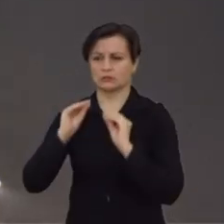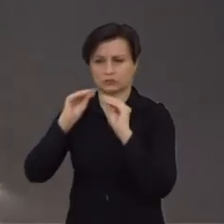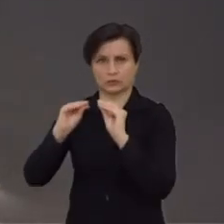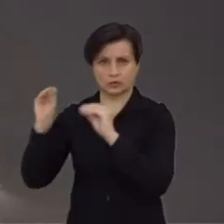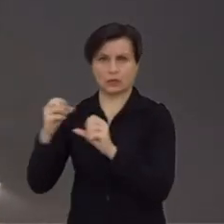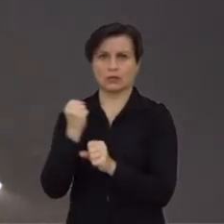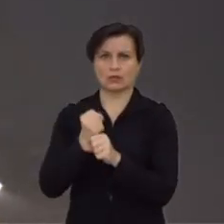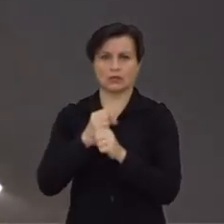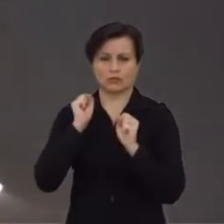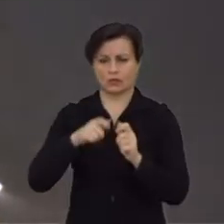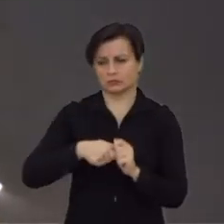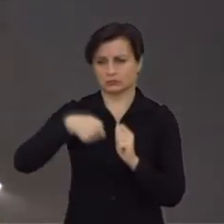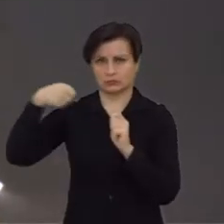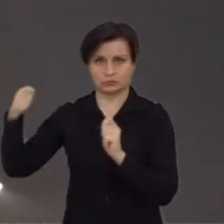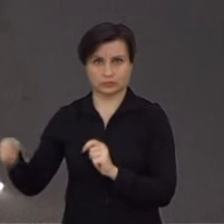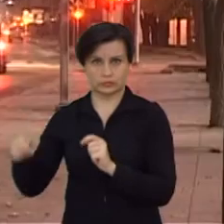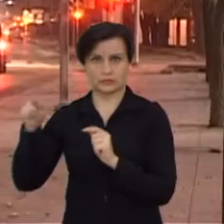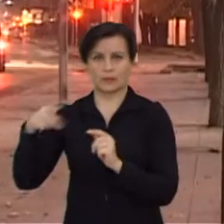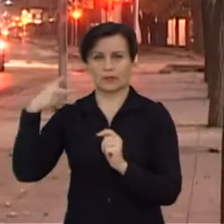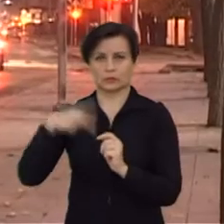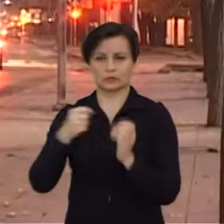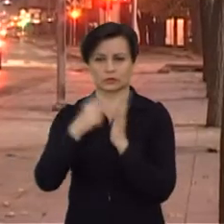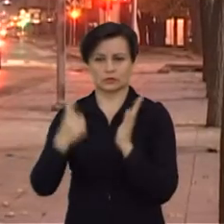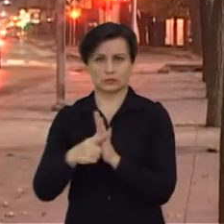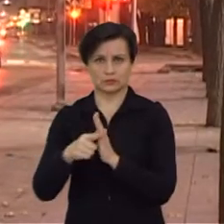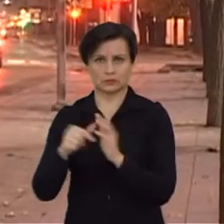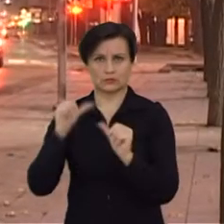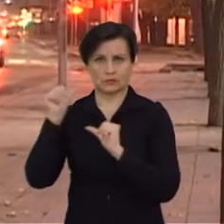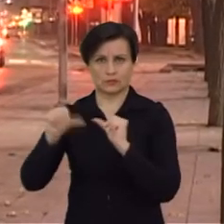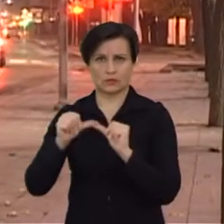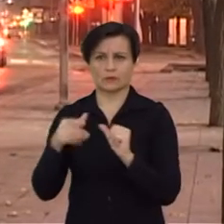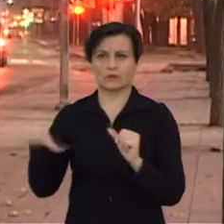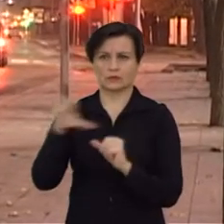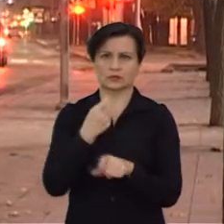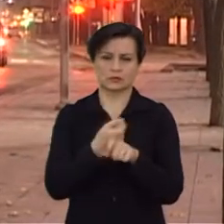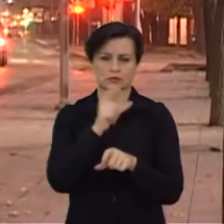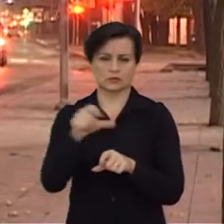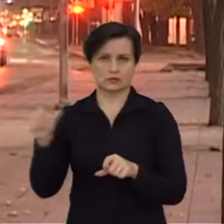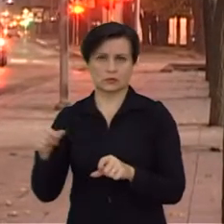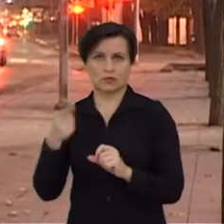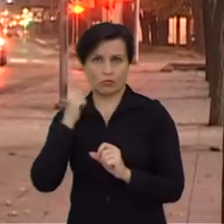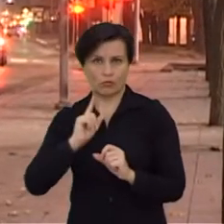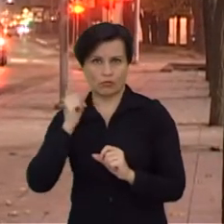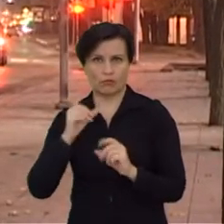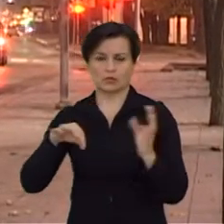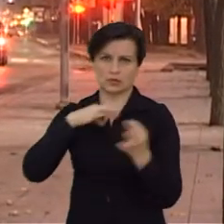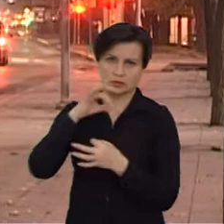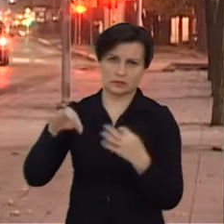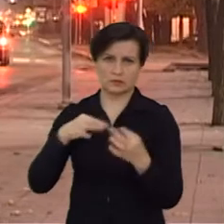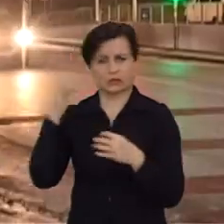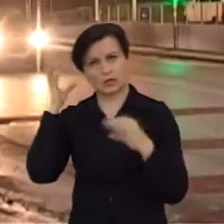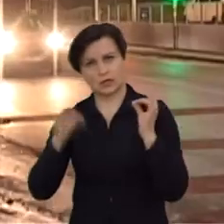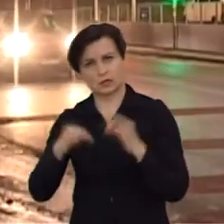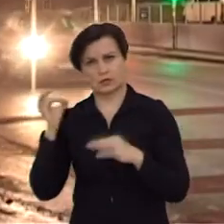Ir nors darbai gali nusitesti į ateinančius 2017 metus, visi kėdai niečių pageidavimai yra apsvarstomi ir